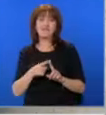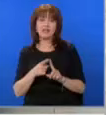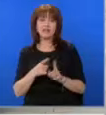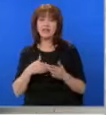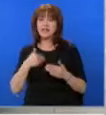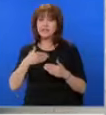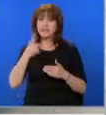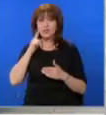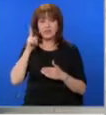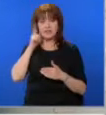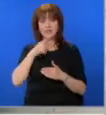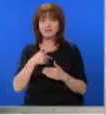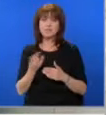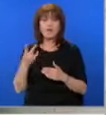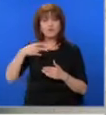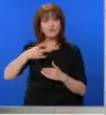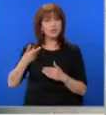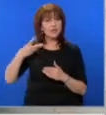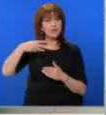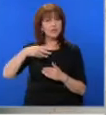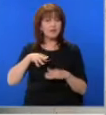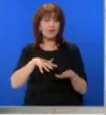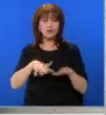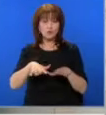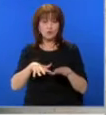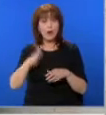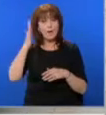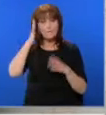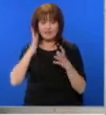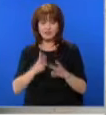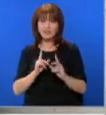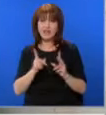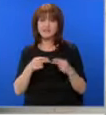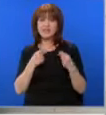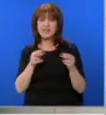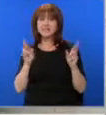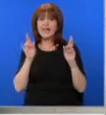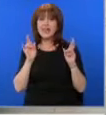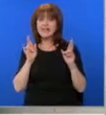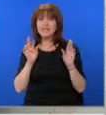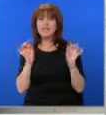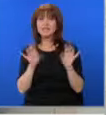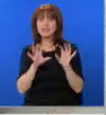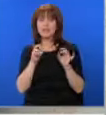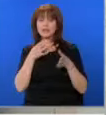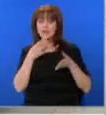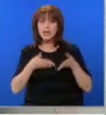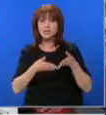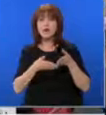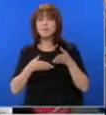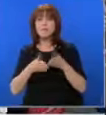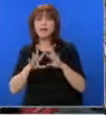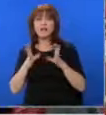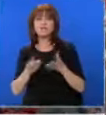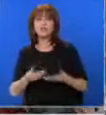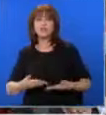В следващите дни ще има много вторични трусове. Правителството трябва да осигурява надежна информация и да помага на всички хора